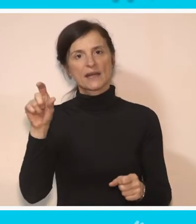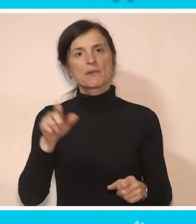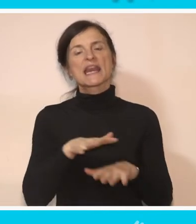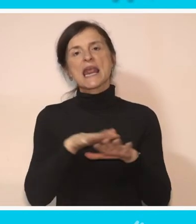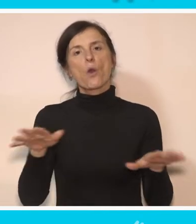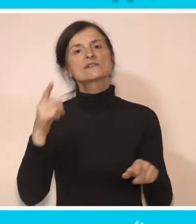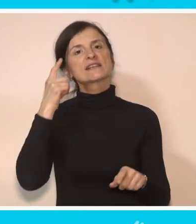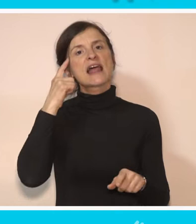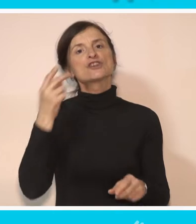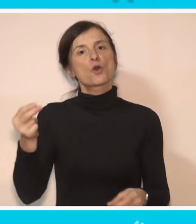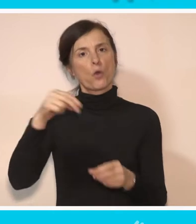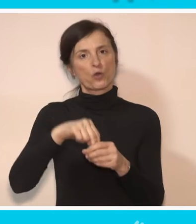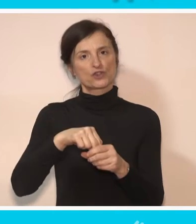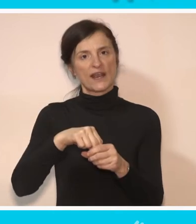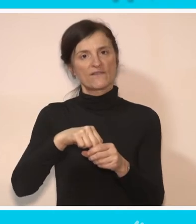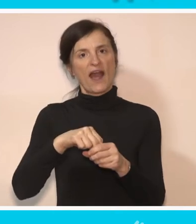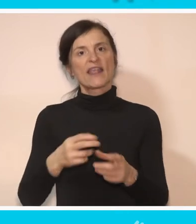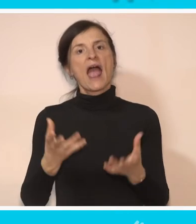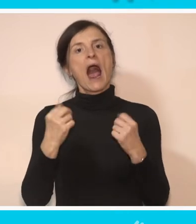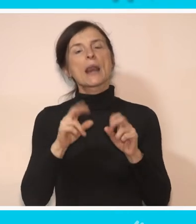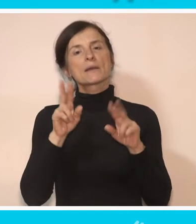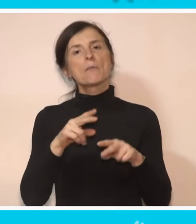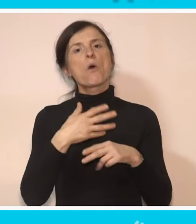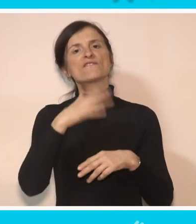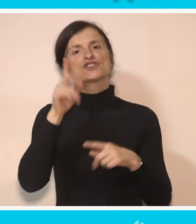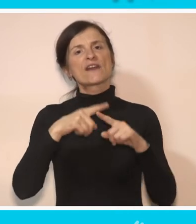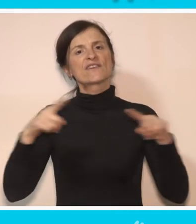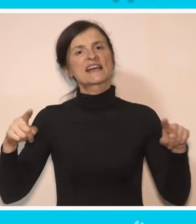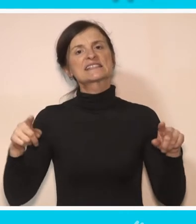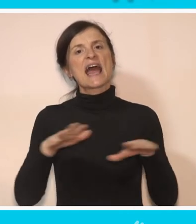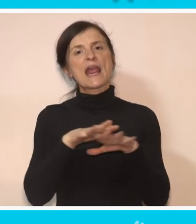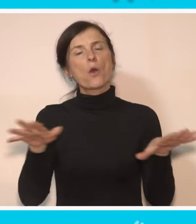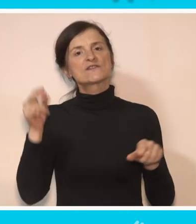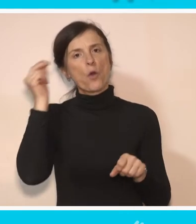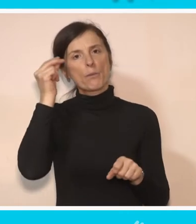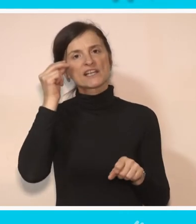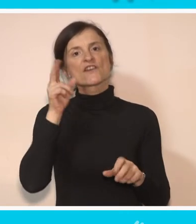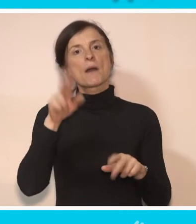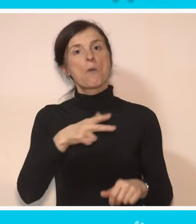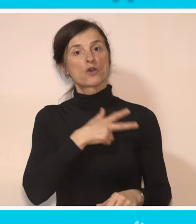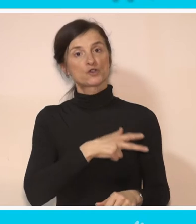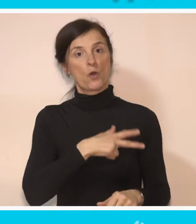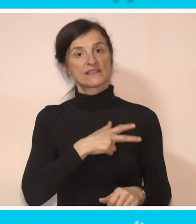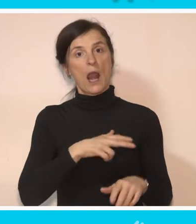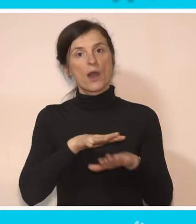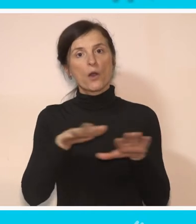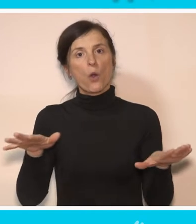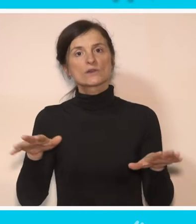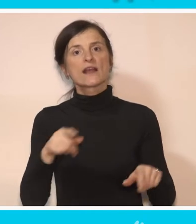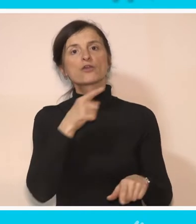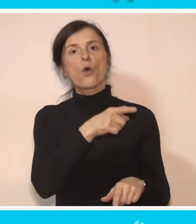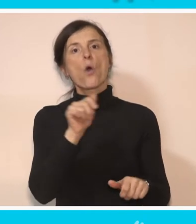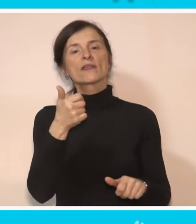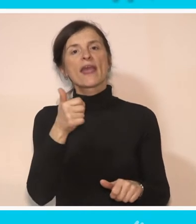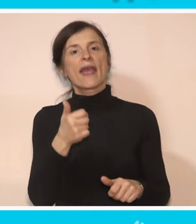inkluzija znači uključivanje, ali imamo više vrste inkluzije, imamo obrazovnu inkluziju, imamo socijalnu inkluziju. Socijalna